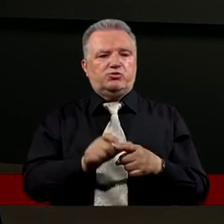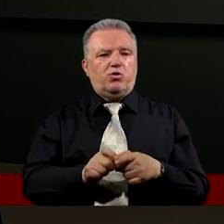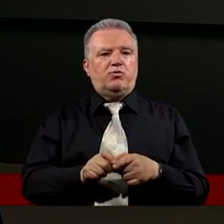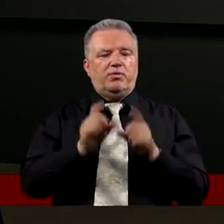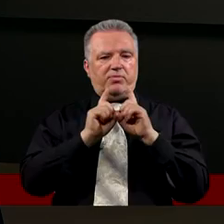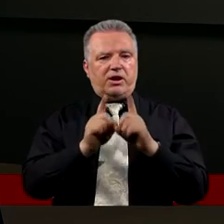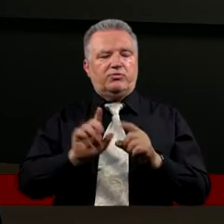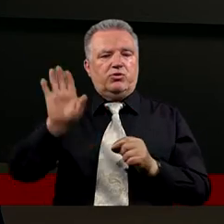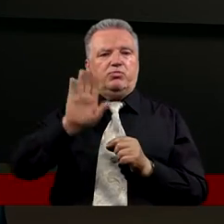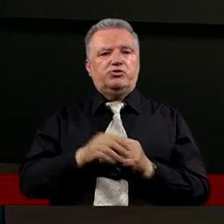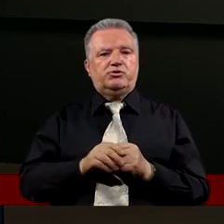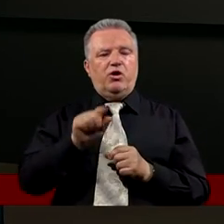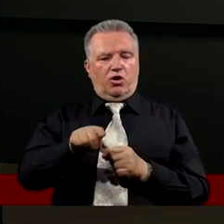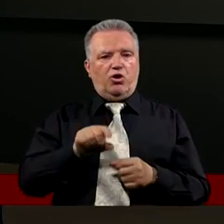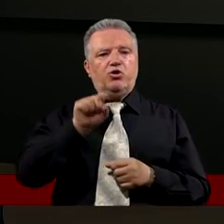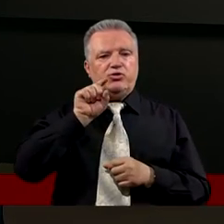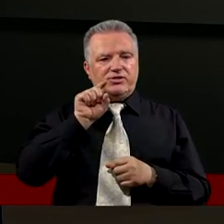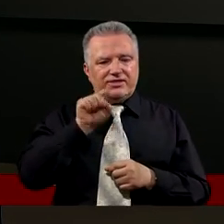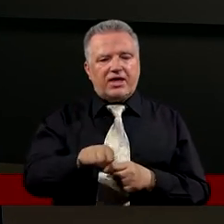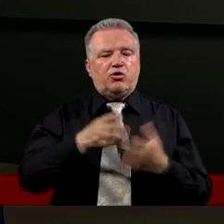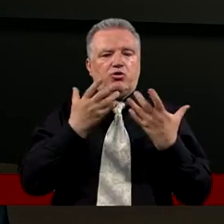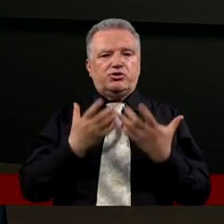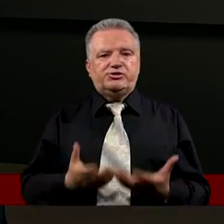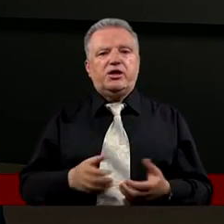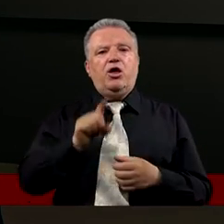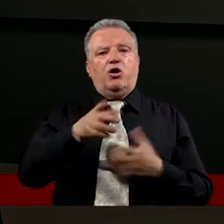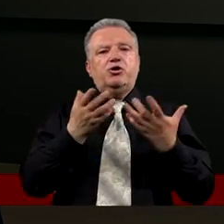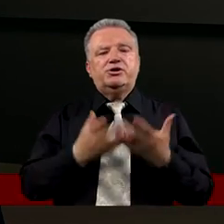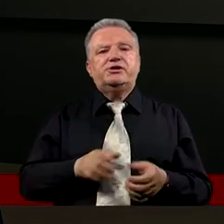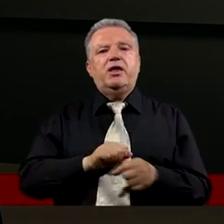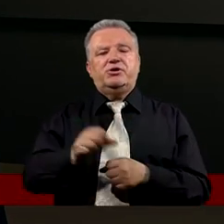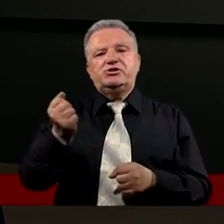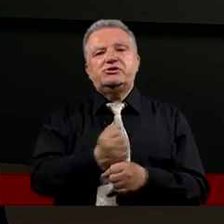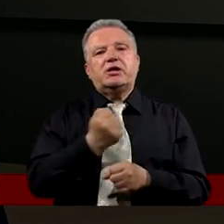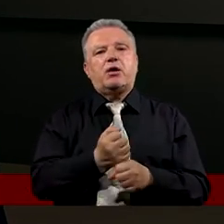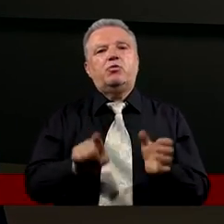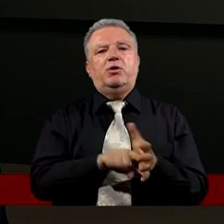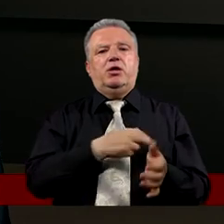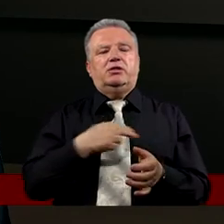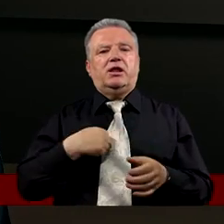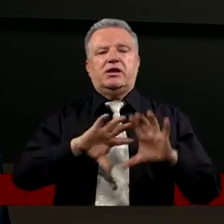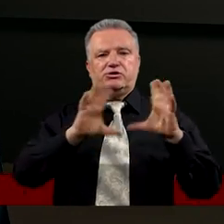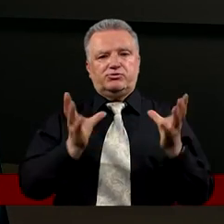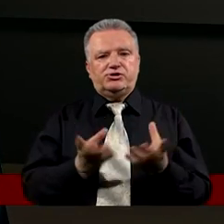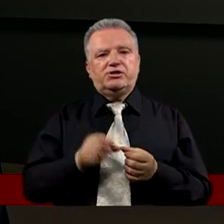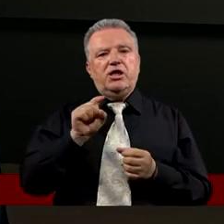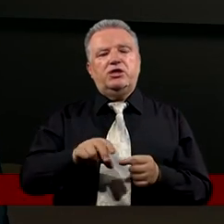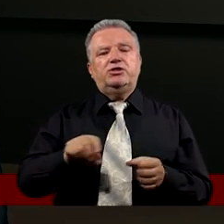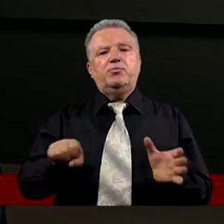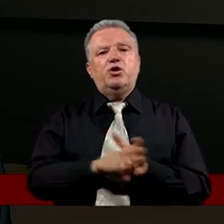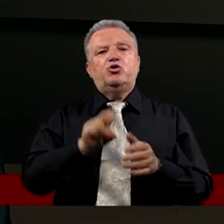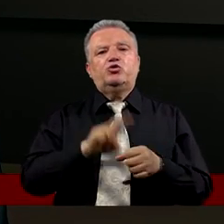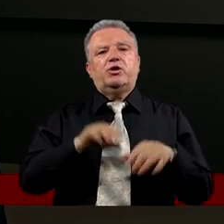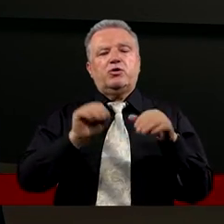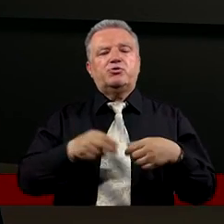Słowem On tego pragnie On tego chce On chce być Skałą Dla nas wszystkich Tym Do